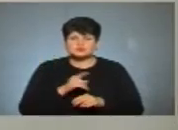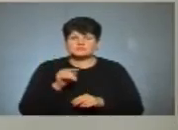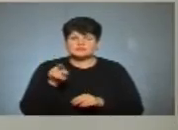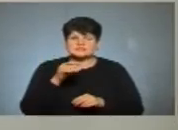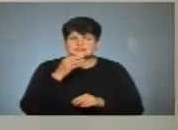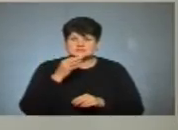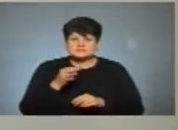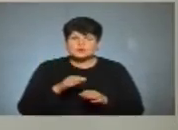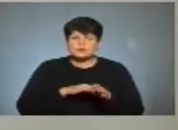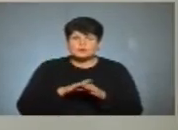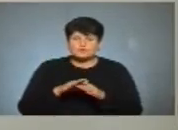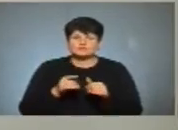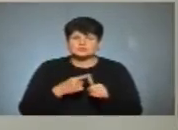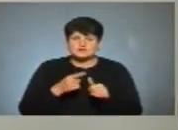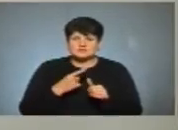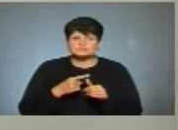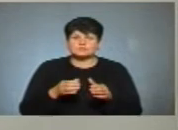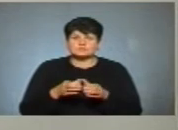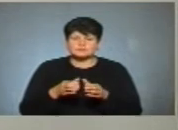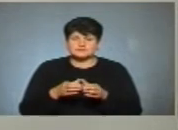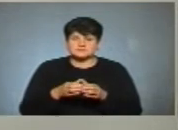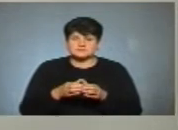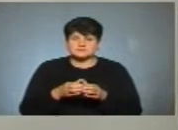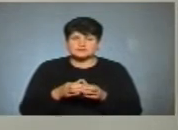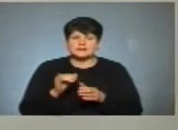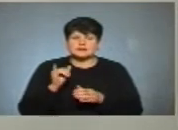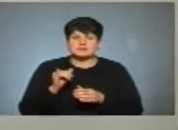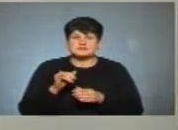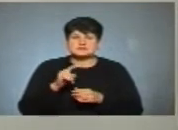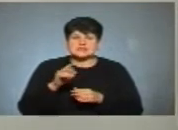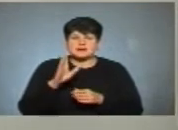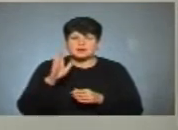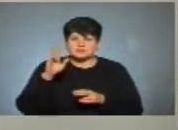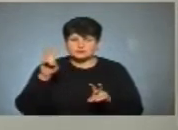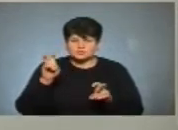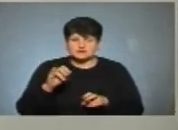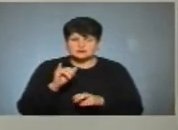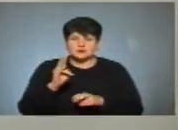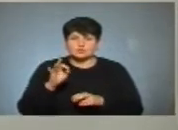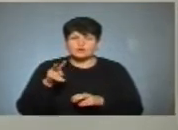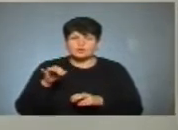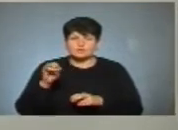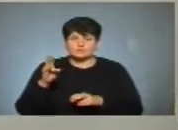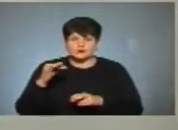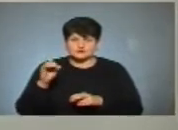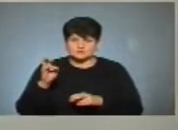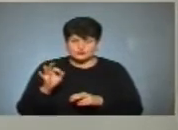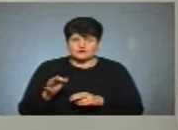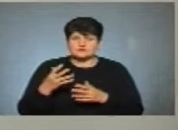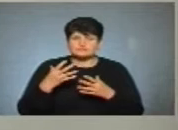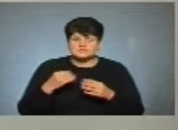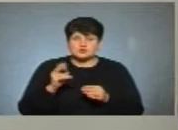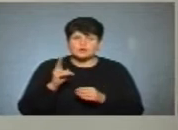сказали, що повну назву вашої партії «За майбутнє» Ігора Коломойського. Для чого Тернополіану вибирати партію Коломойського? Він вже